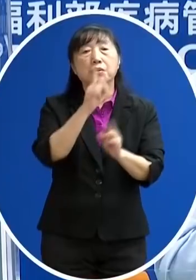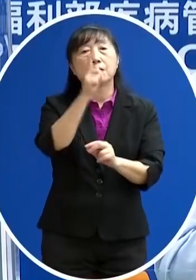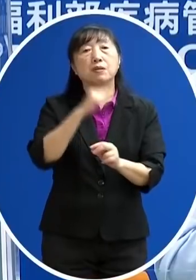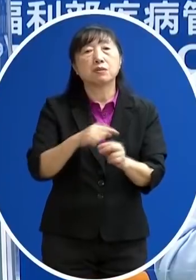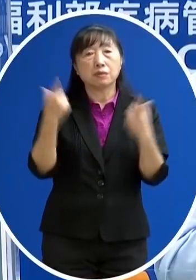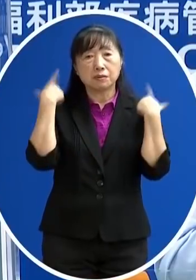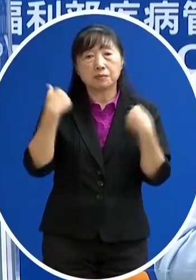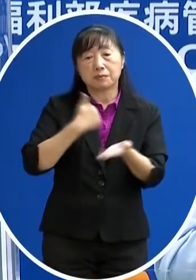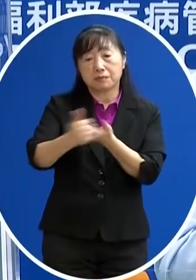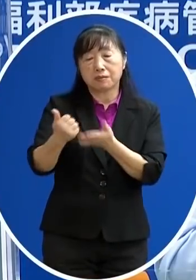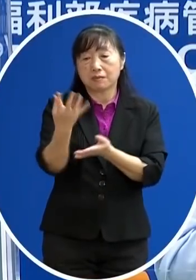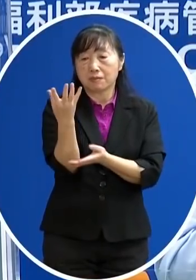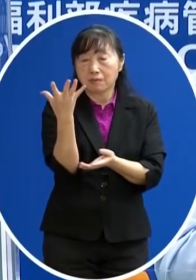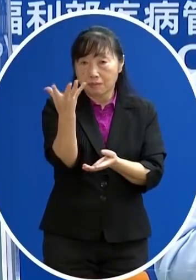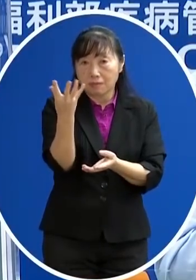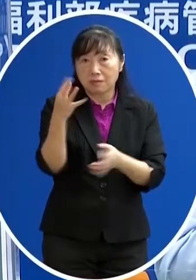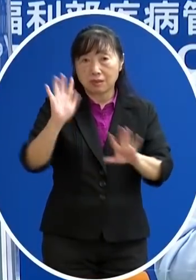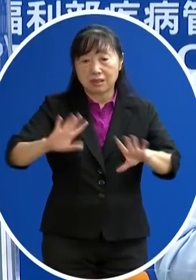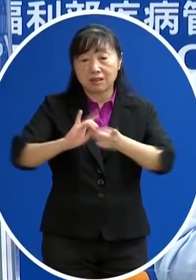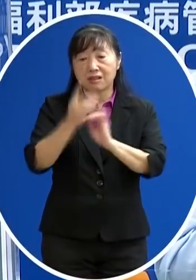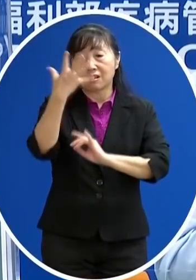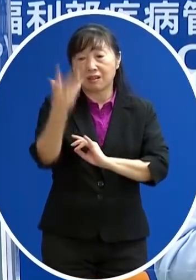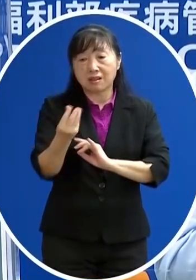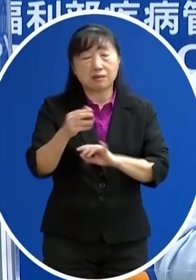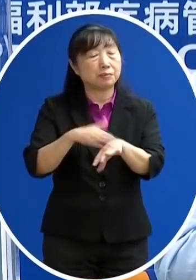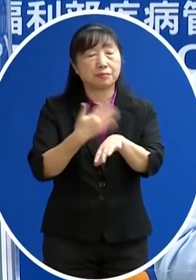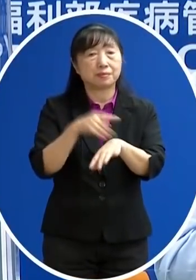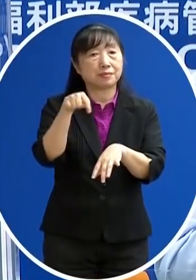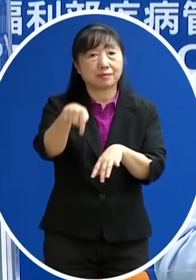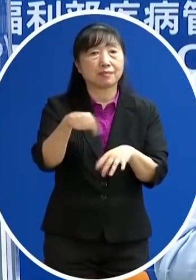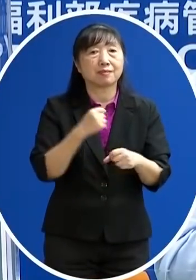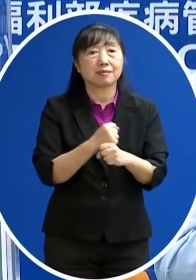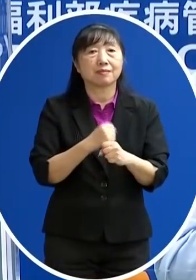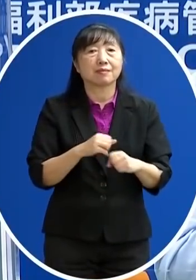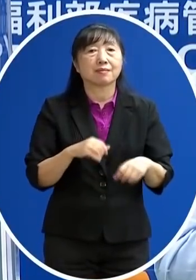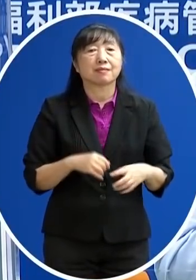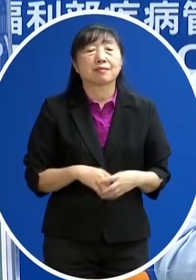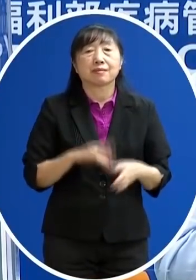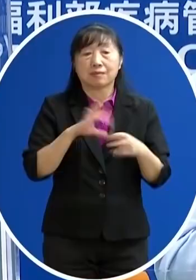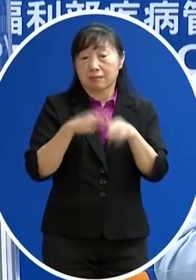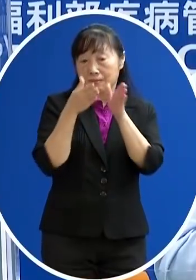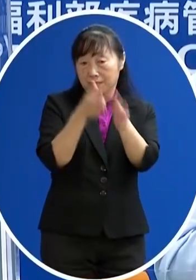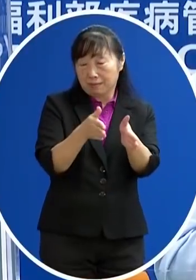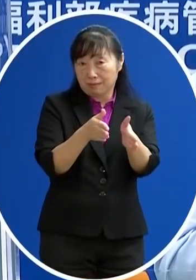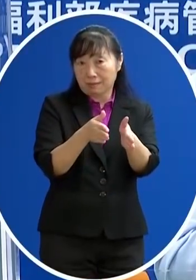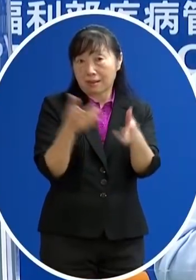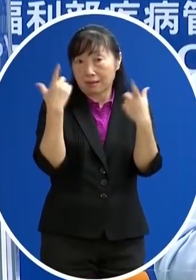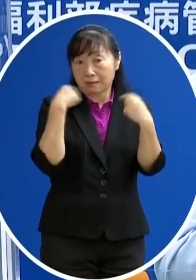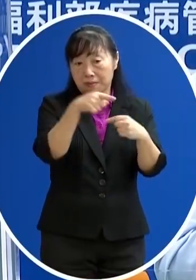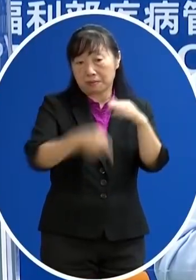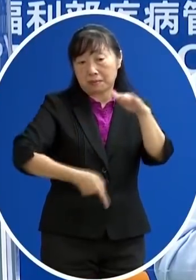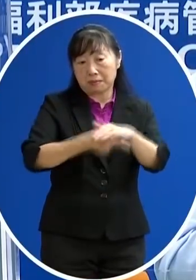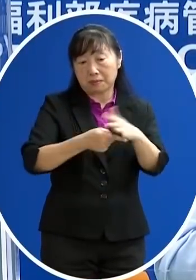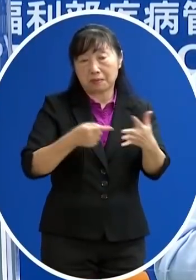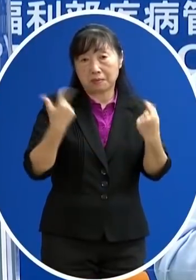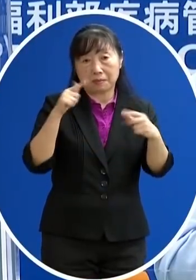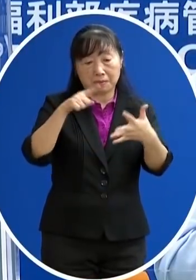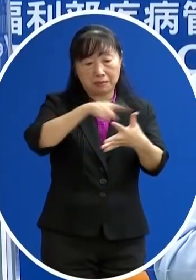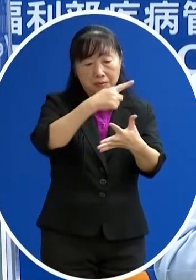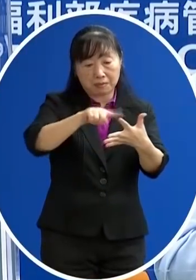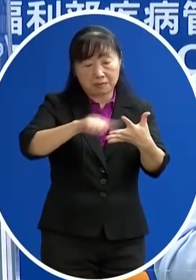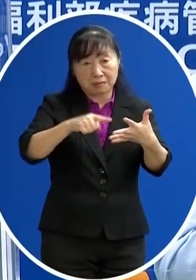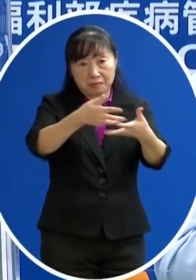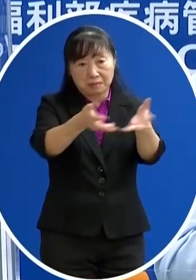這違法的時候的一個處罰的手段而是會針對 針對違法的人 嚴正法辦